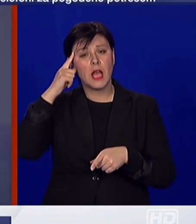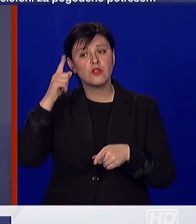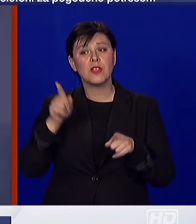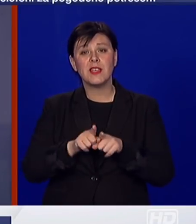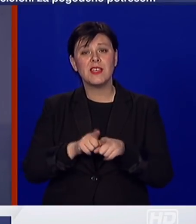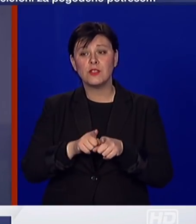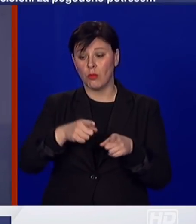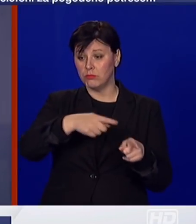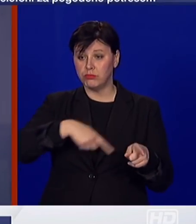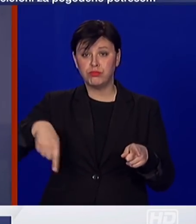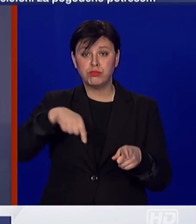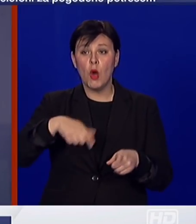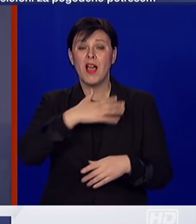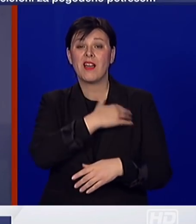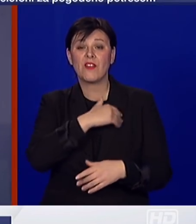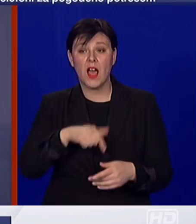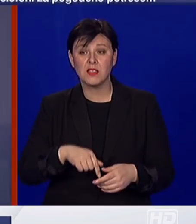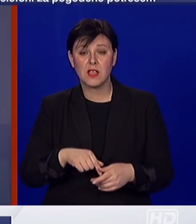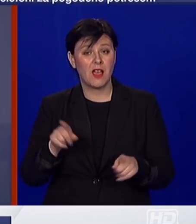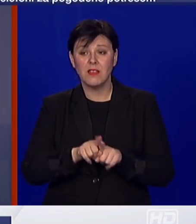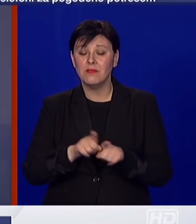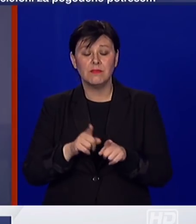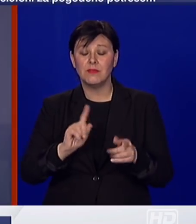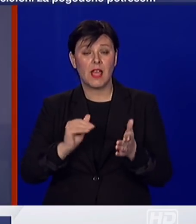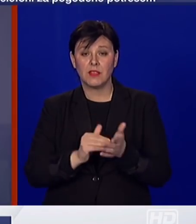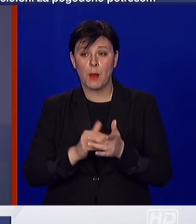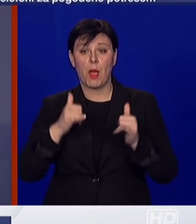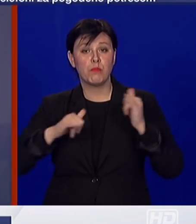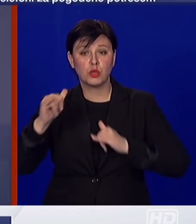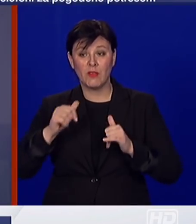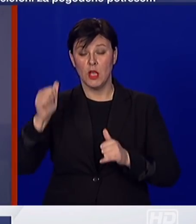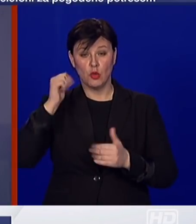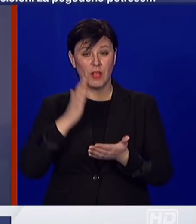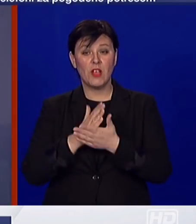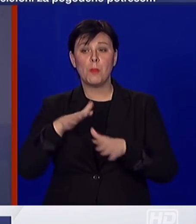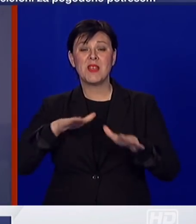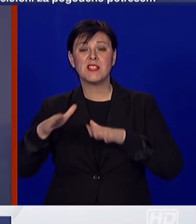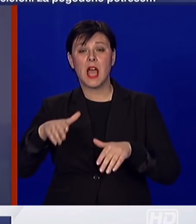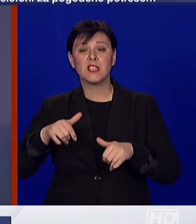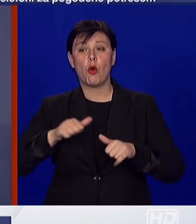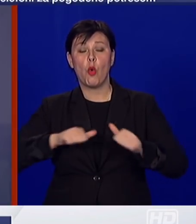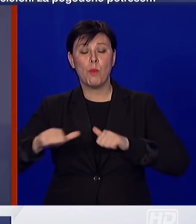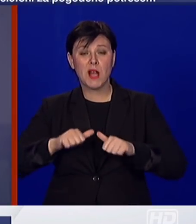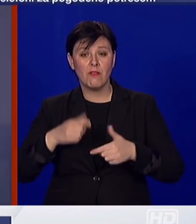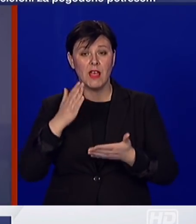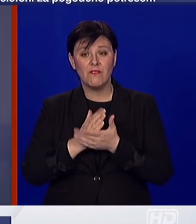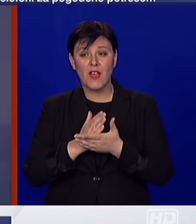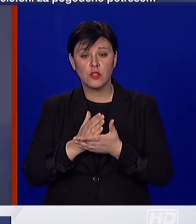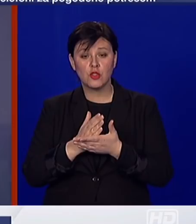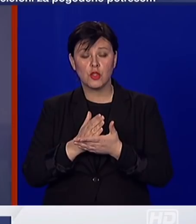unutar zemlje. Kao što znate, jučer je Ministarstvo uprave stavilo u funkciju